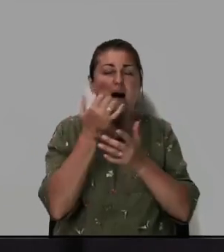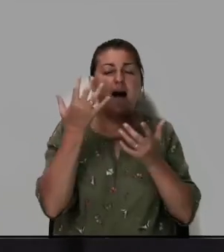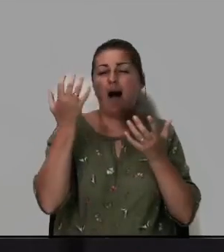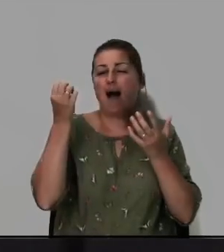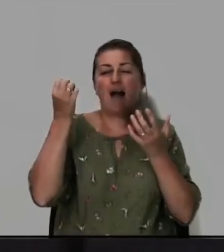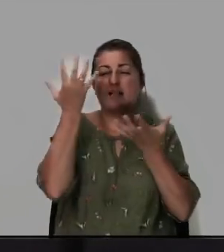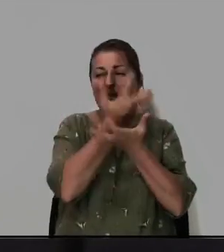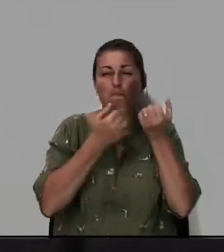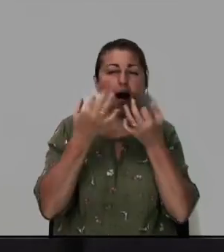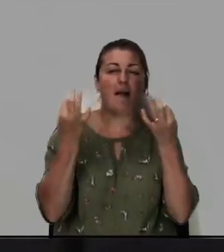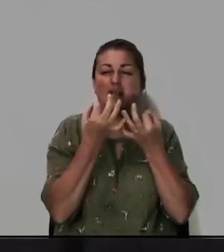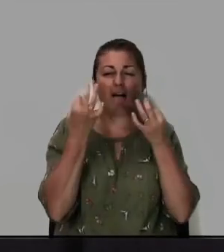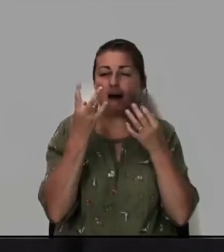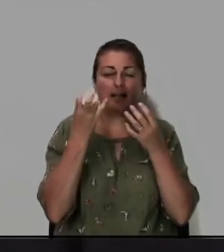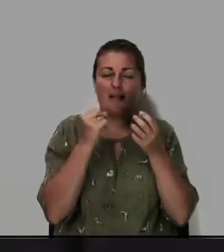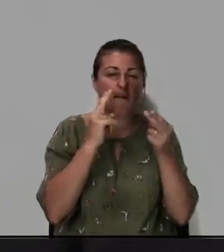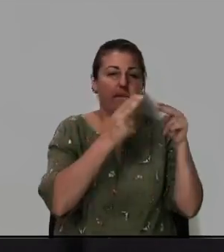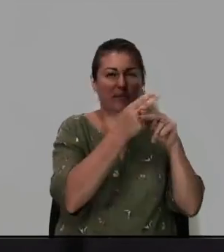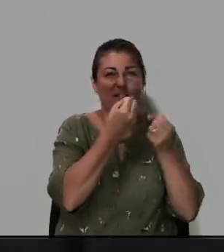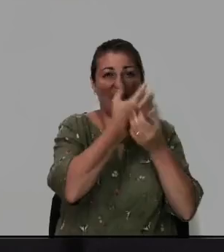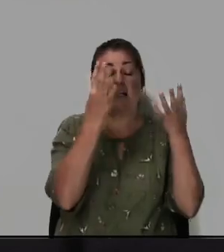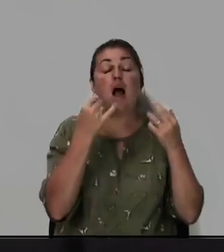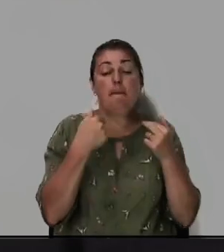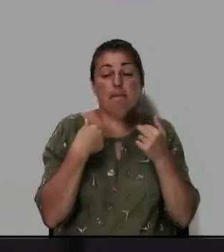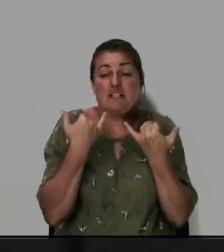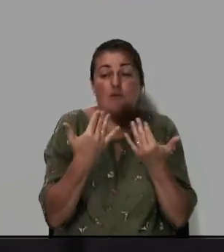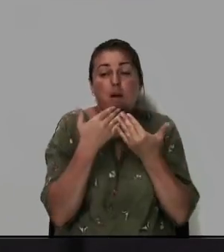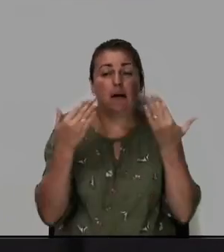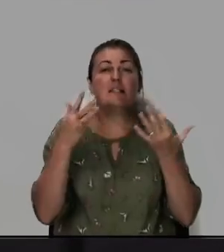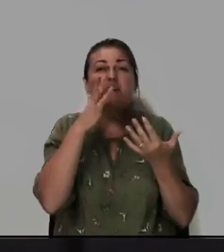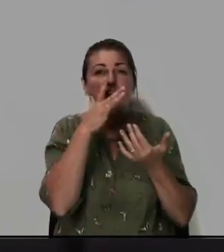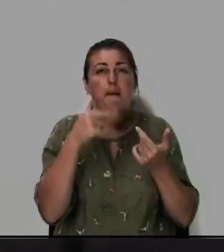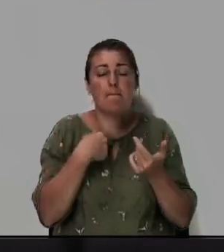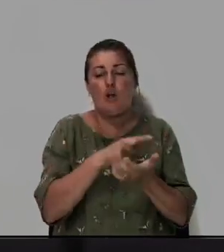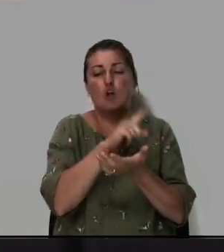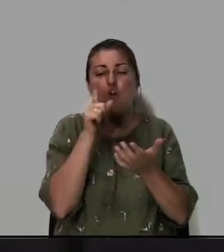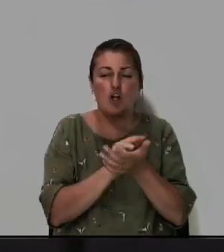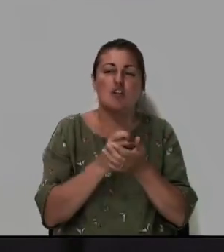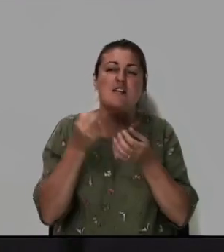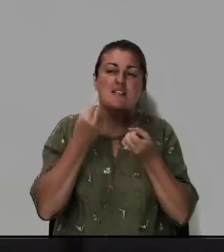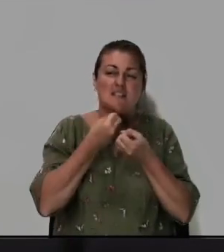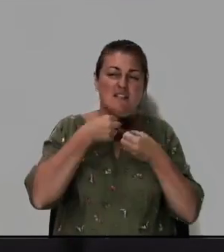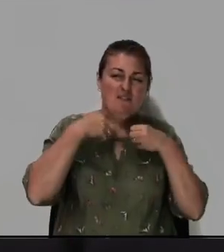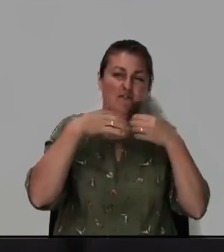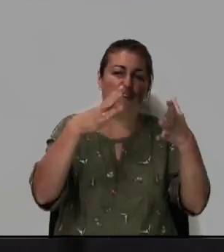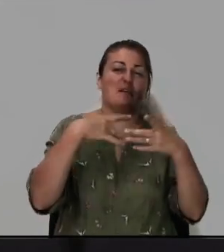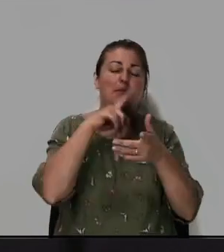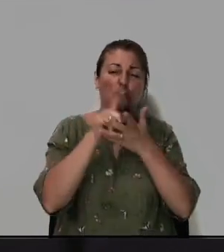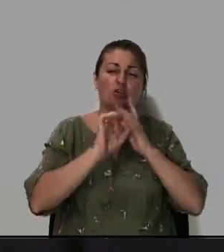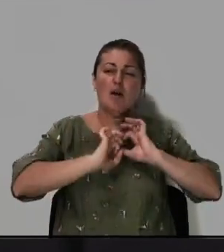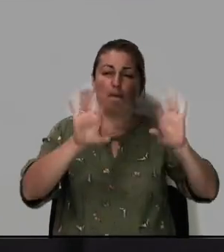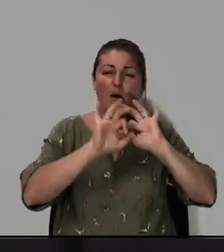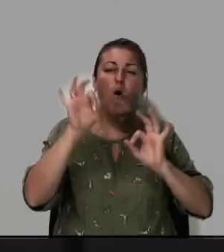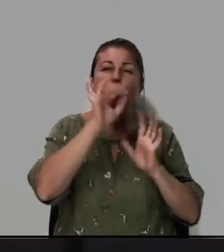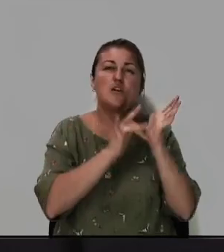осветит не затмит свет и вот мы сегодня последнее время мы должны светить мы должны проповедовать Иисуса